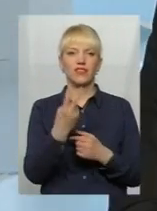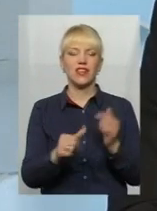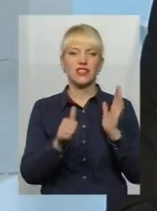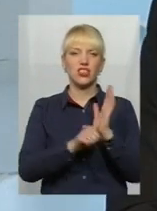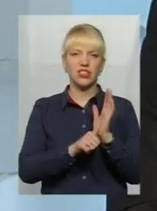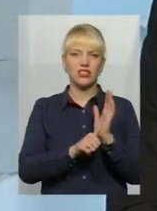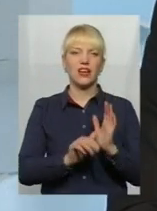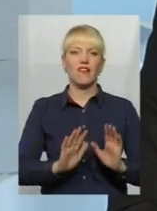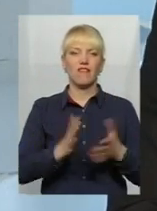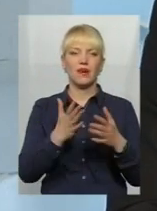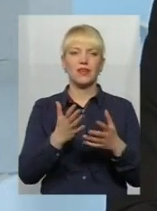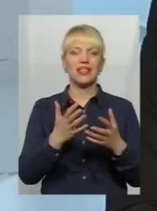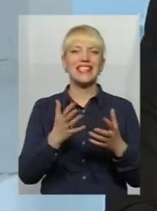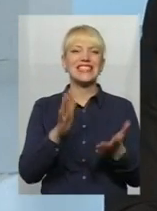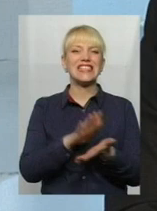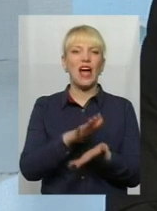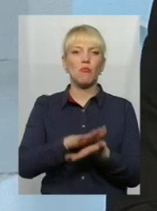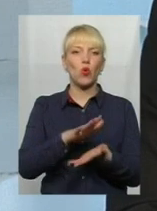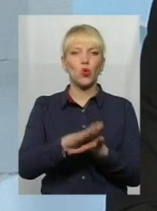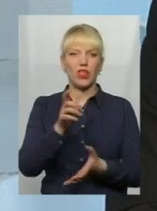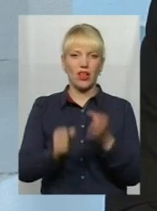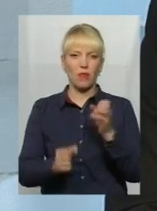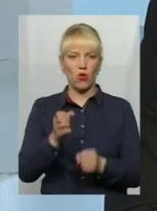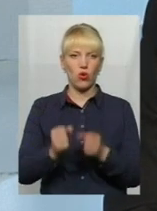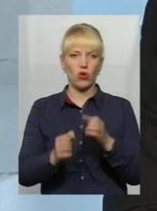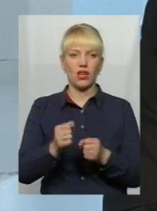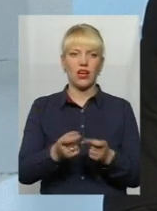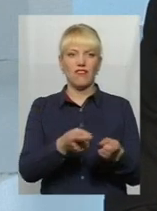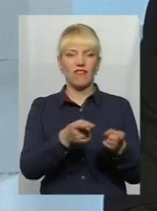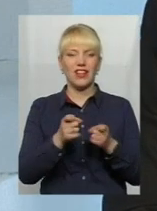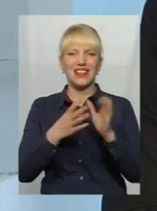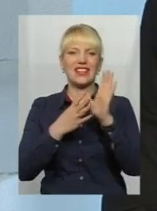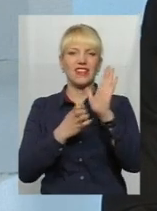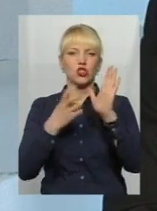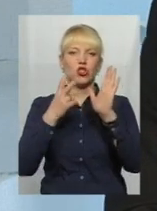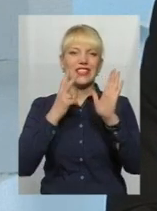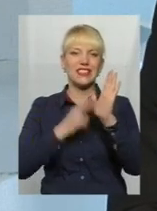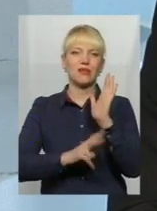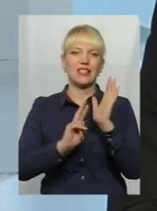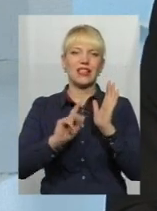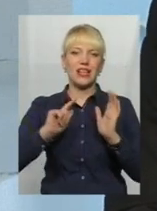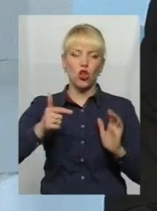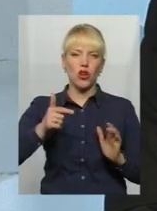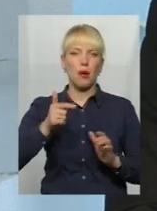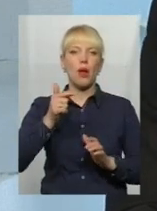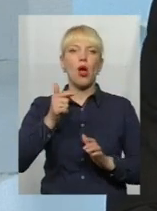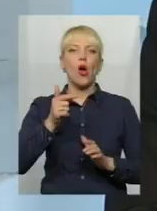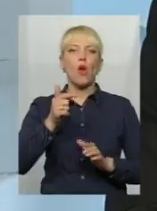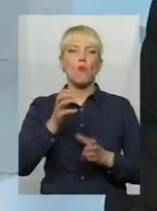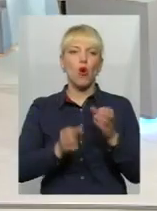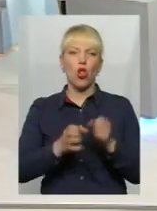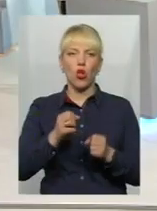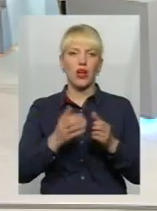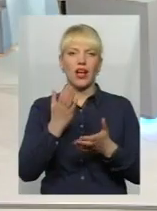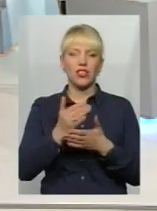механічного забруднення молока, як наслідок вилученого 970 кг молока. Це якщо взяти по півторачках розлити, то це